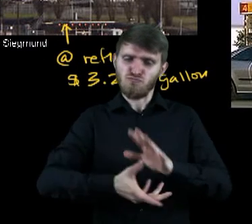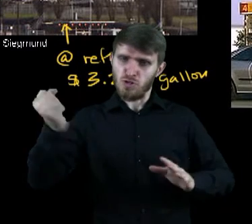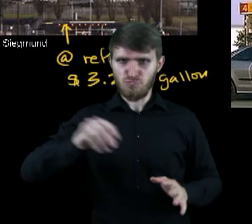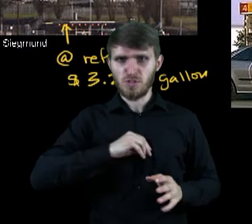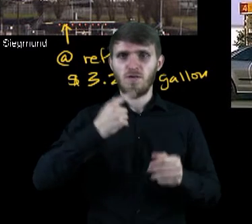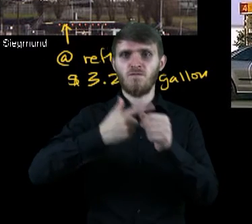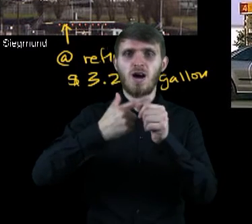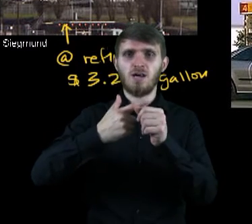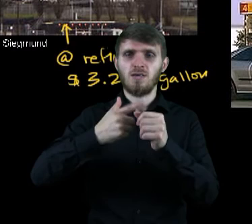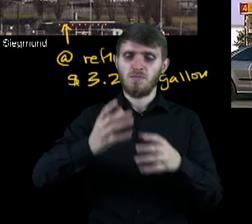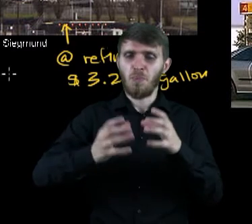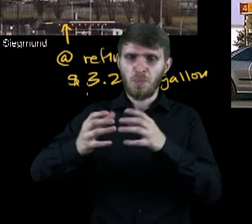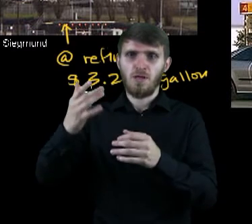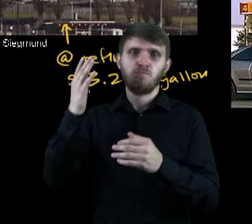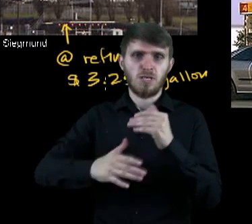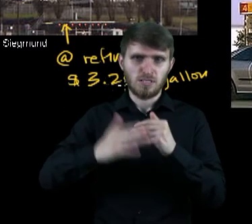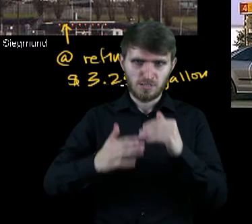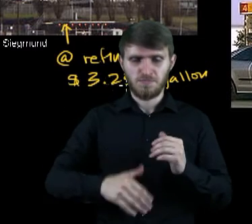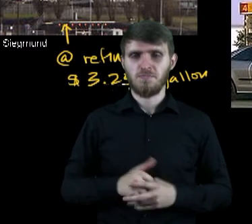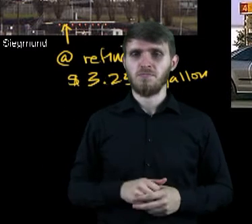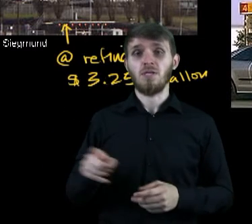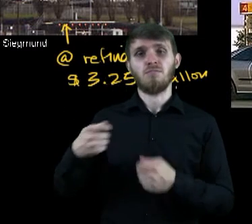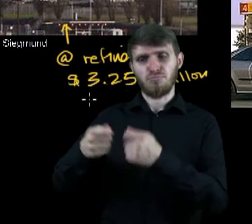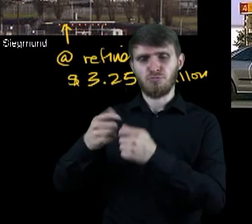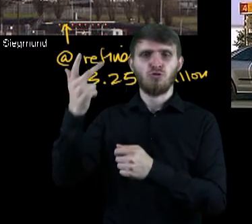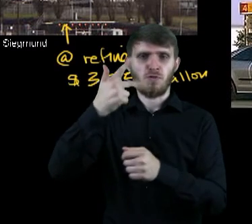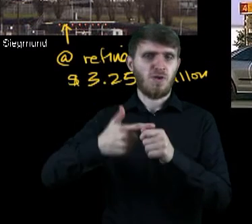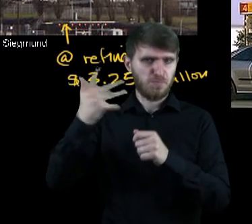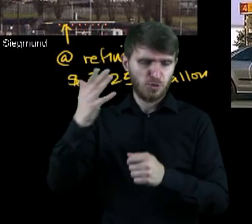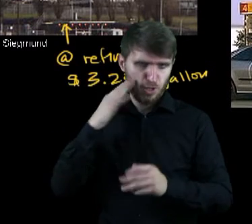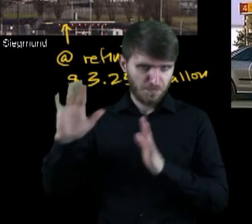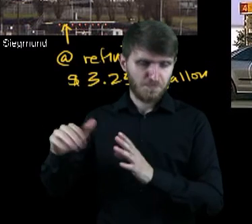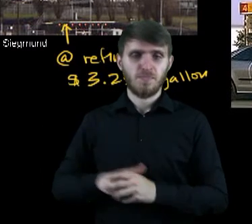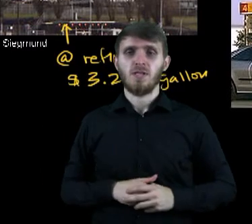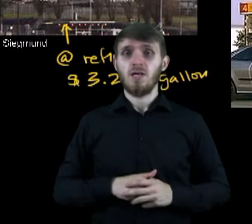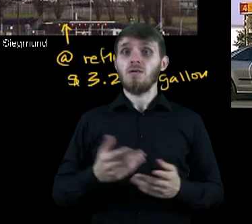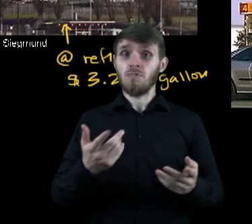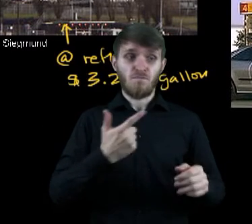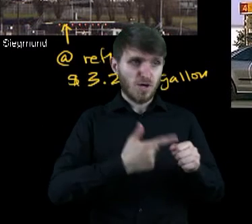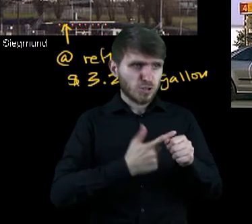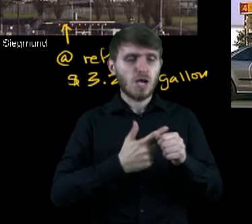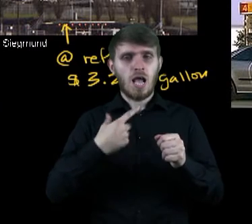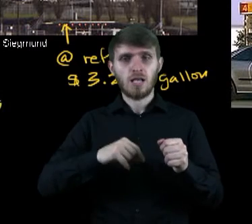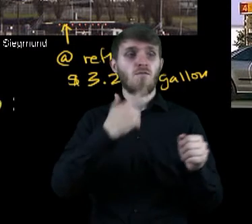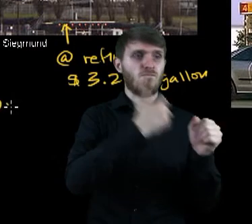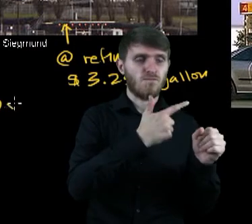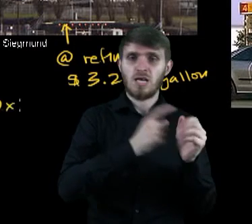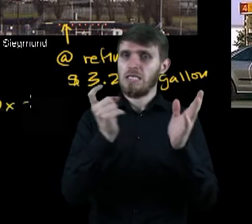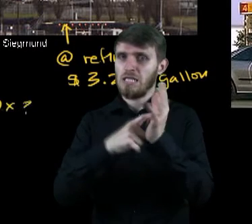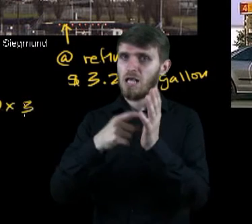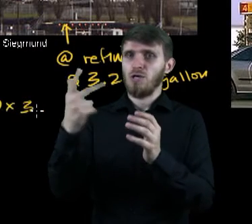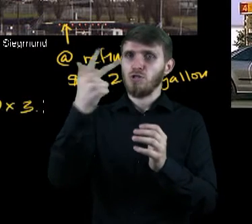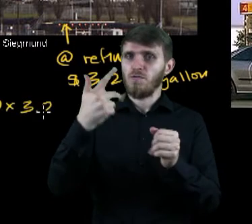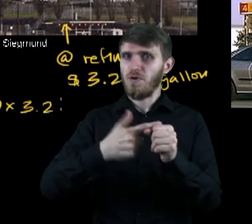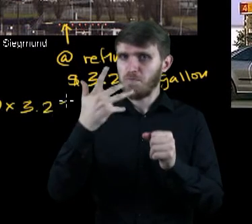uzyskuje 20 galonów benzyny, którą sprzedaje po 3,25 za galon. Czyli mamy 20